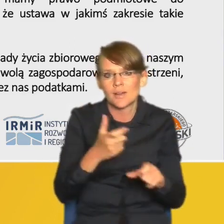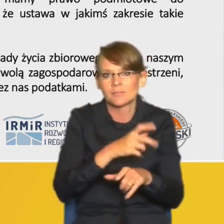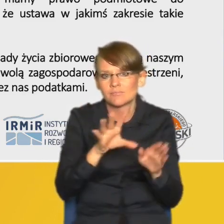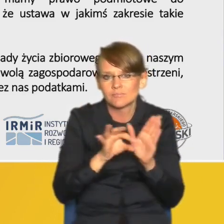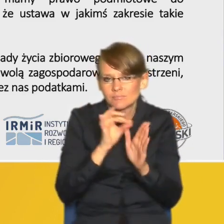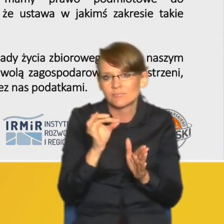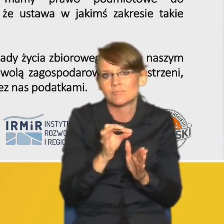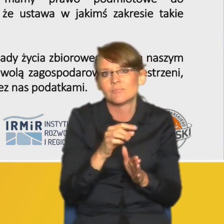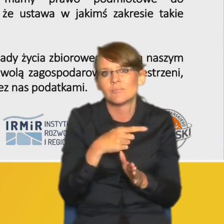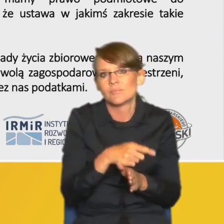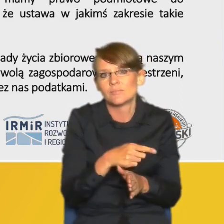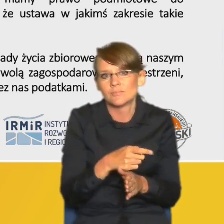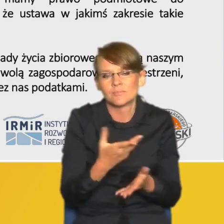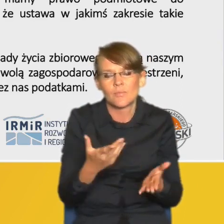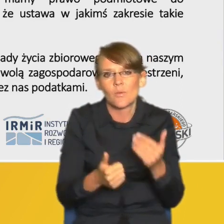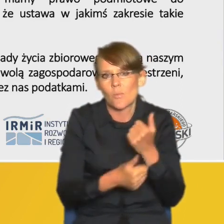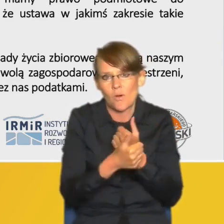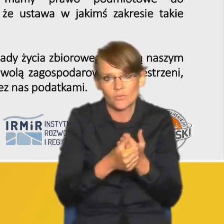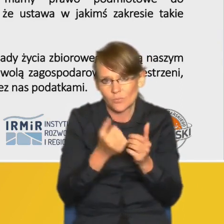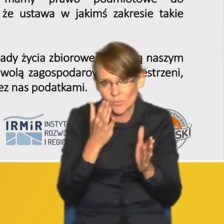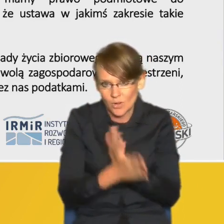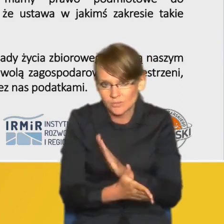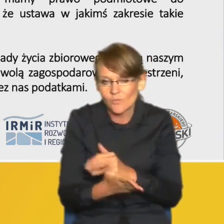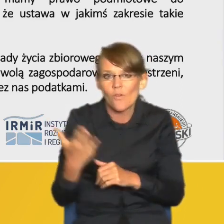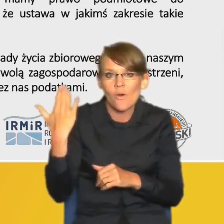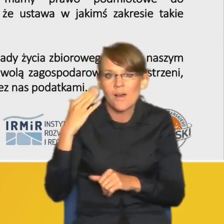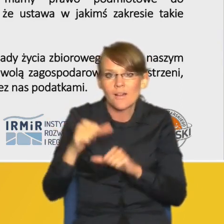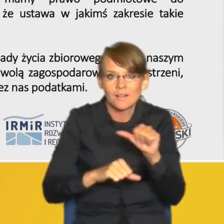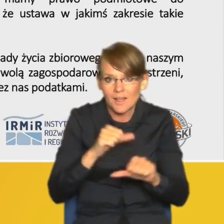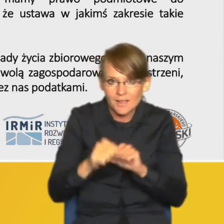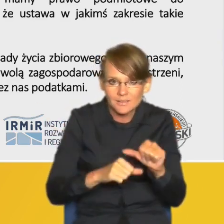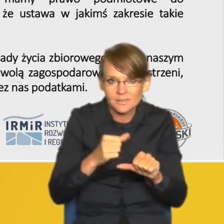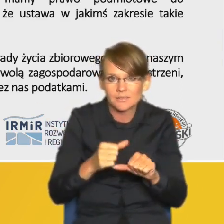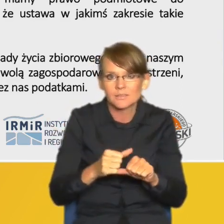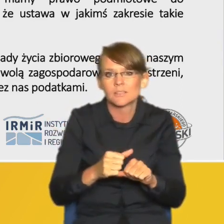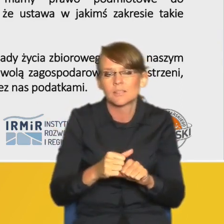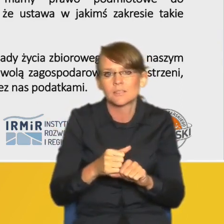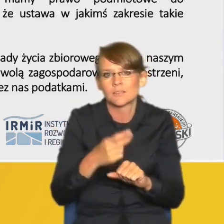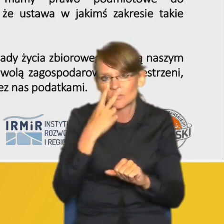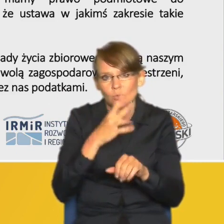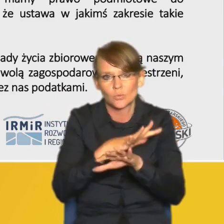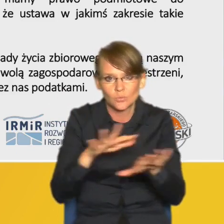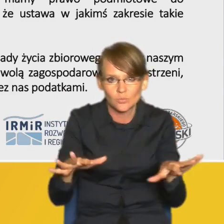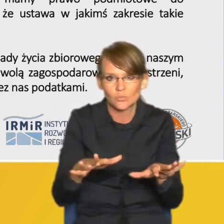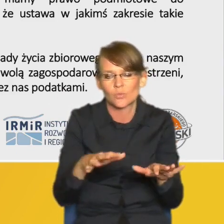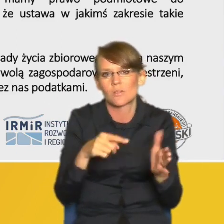punktu widzenia dlatego że no w ostatnich latach dość dużo pisze się o